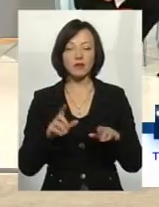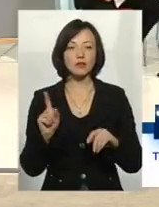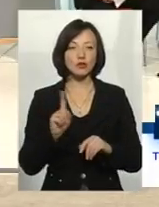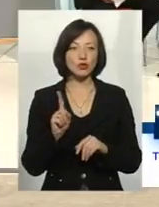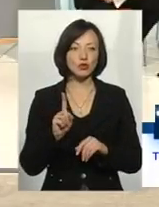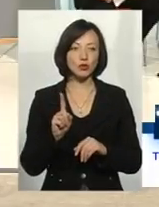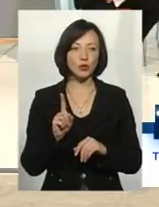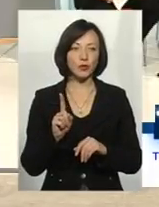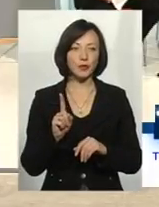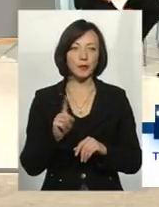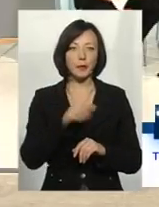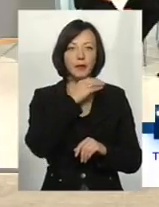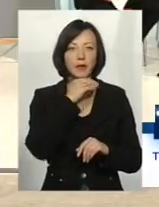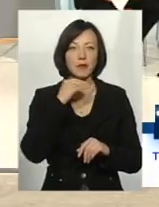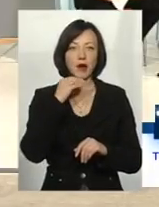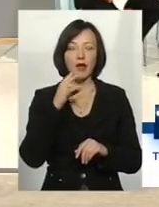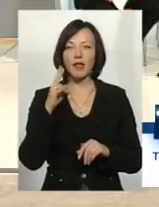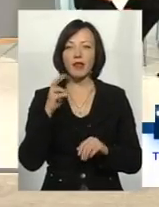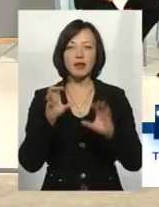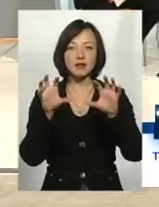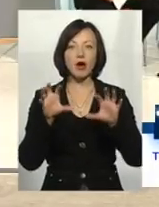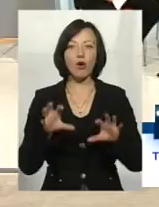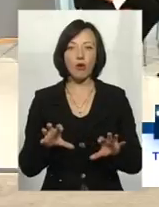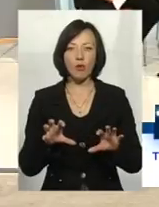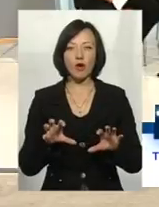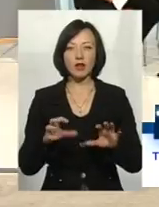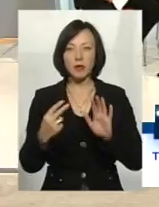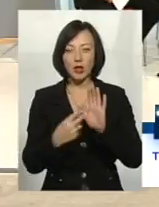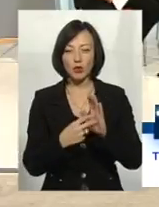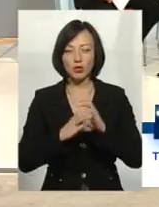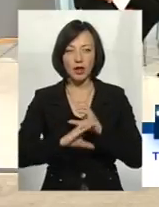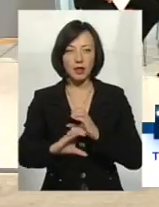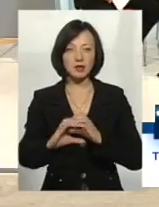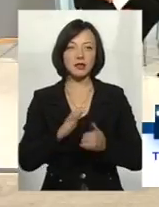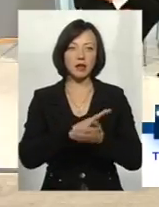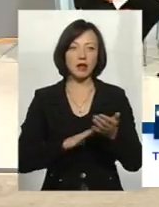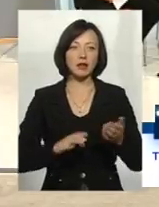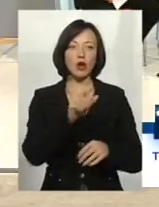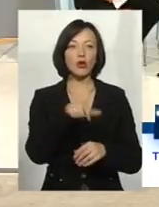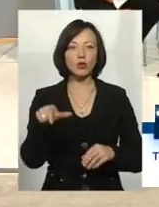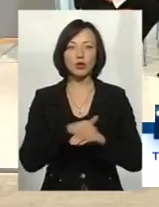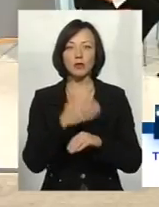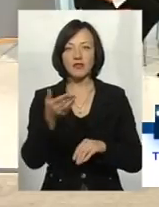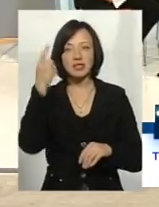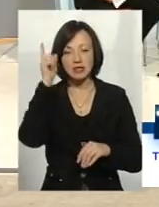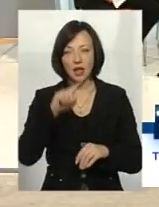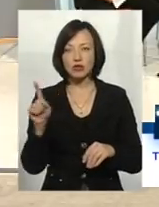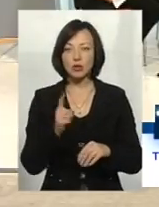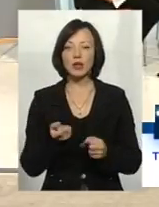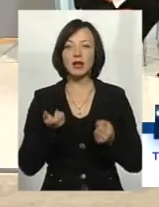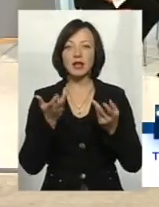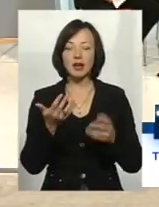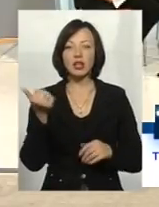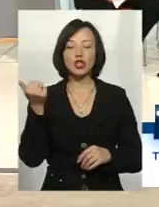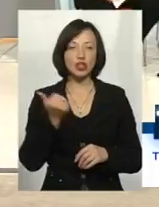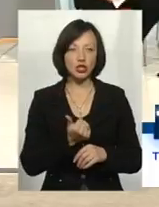що багато несанкционованих включень і так далі і тому подобне. Люди добрі. А ви знаєте, що вже кілька